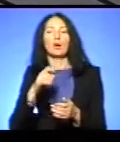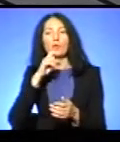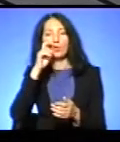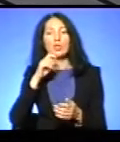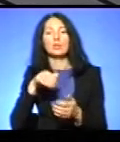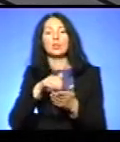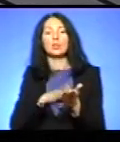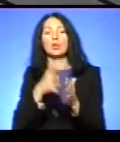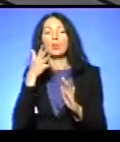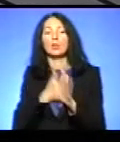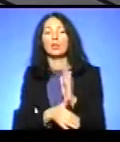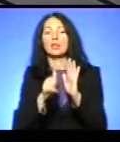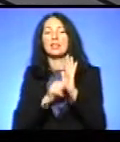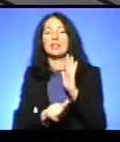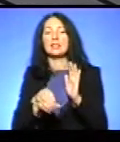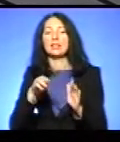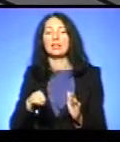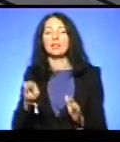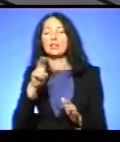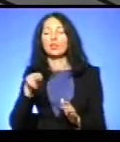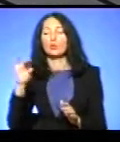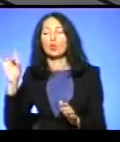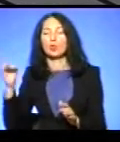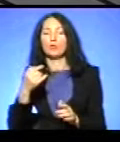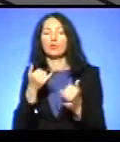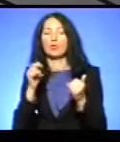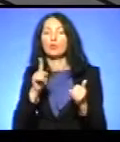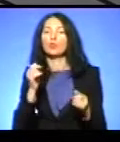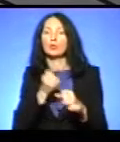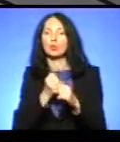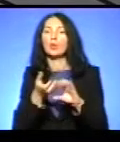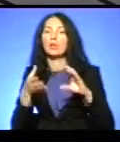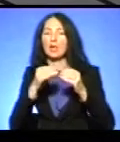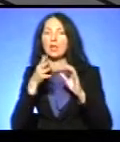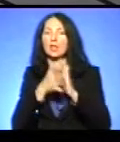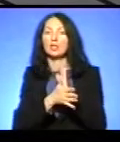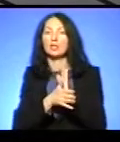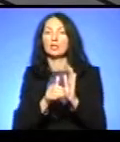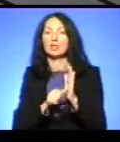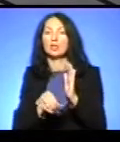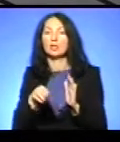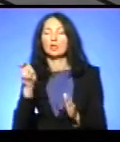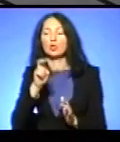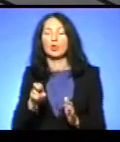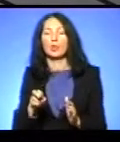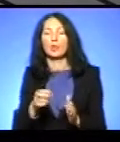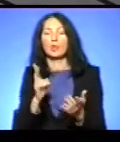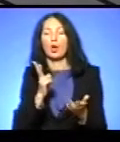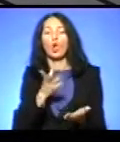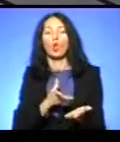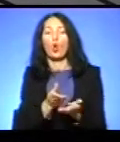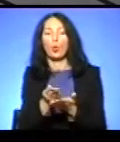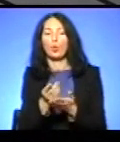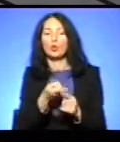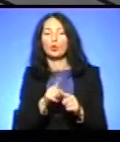тисяч доларів на їхнє типування медицини. Хто оплачує